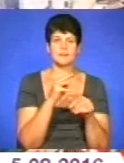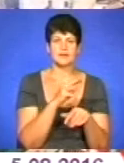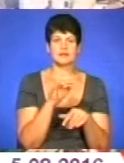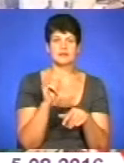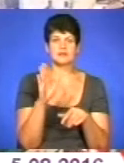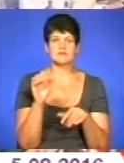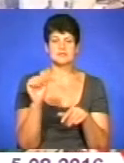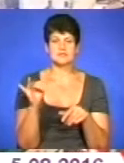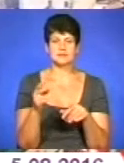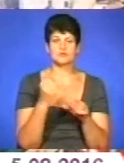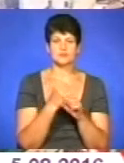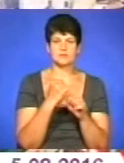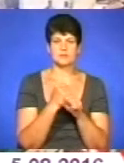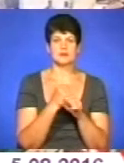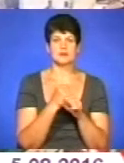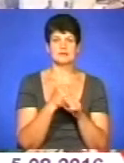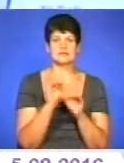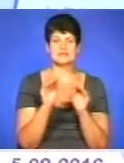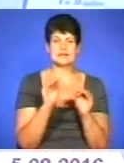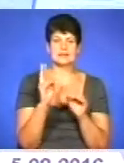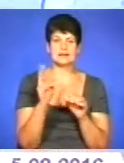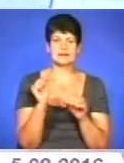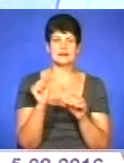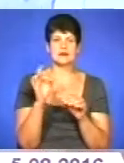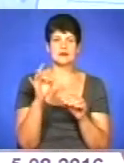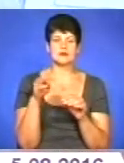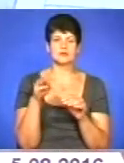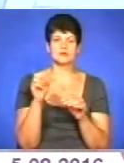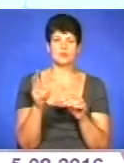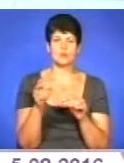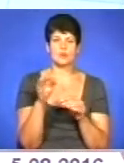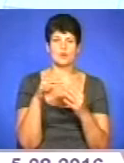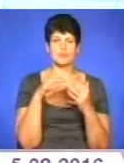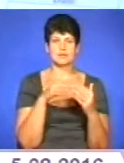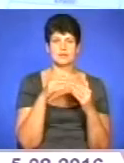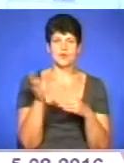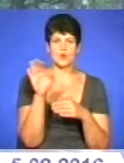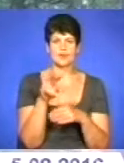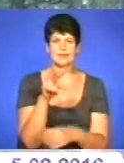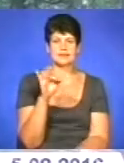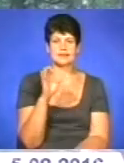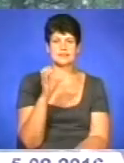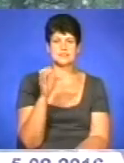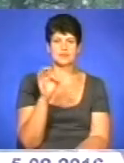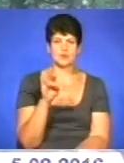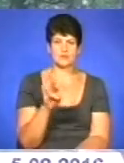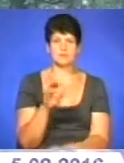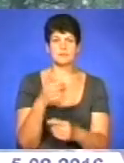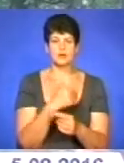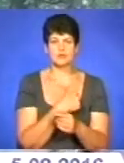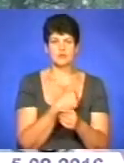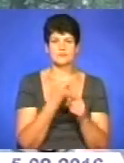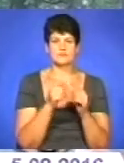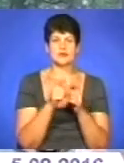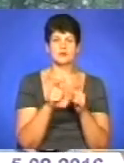дизайн-карток – QSL, на яких зазначена інформація про бої на Горі Лисоня. Ми хотіли, щоб в цій карточці